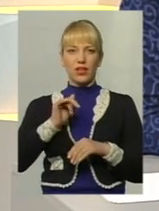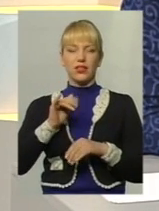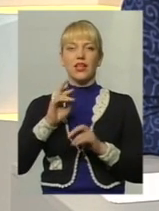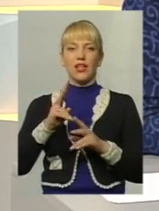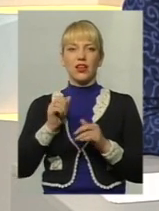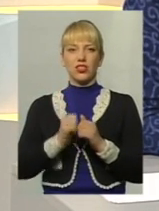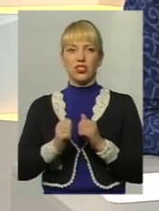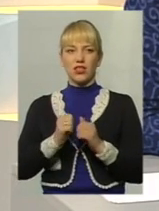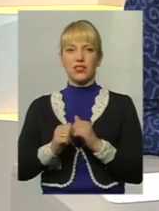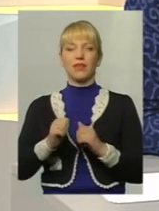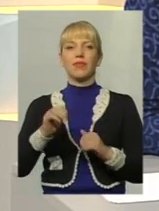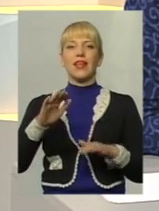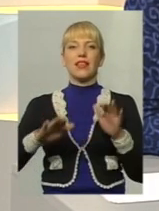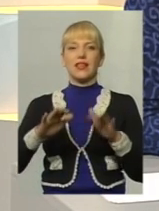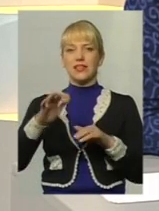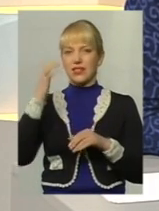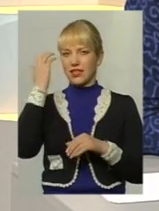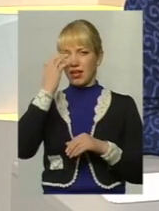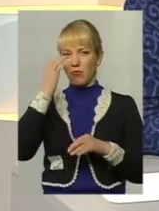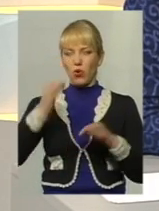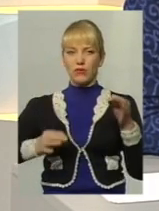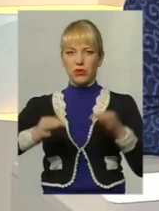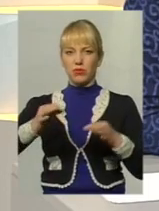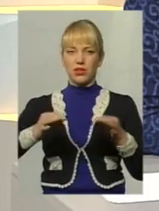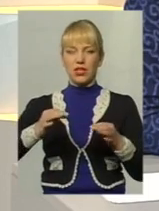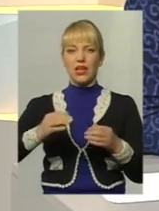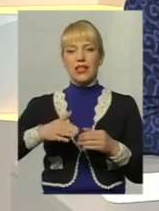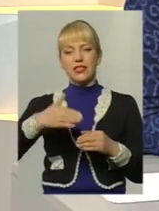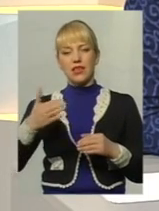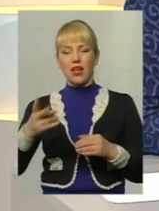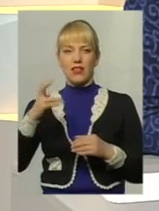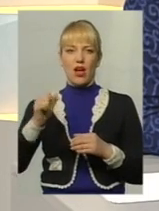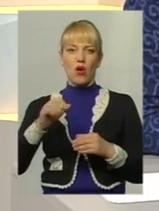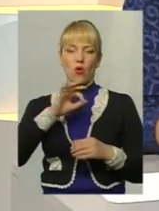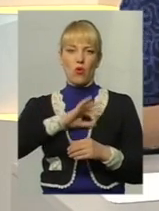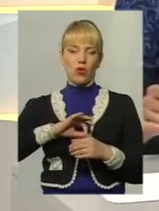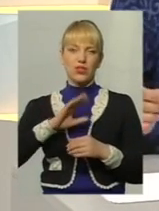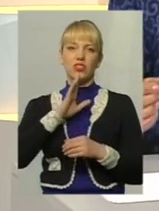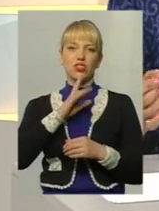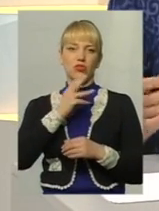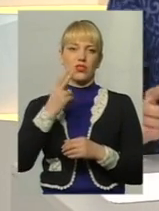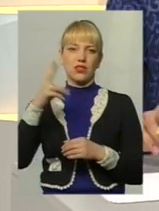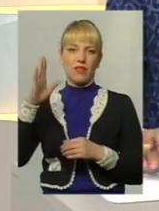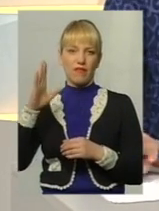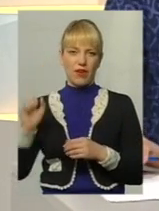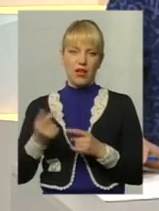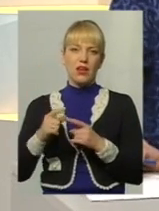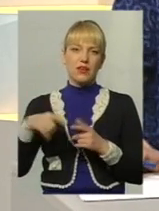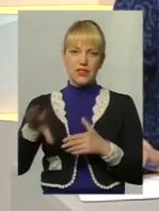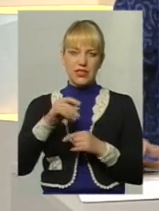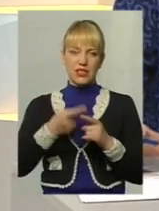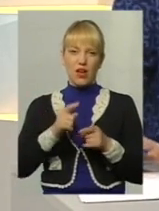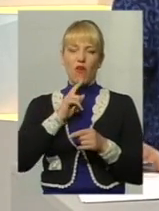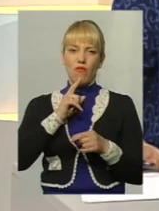часто терези сліпої Фоміди схиляються на корість жіноцтва. Про це все у темі сьогодні говоримо із